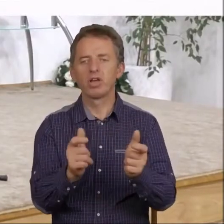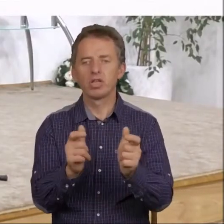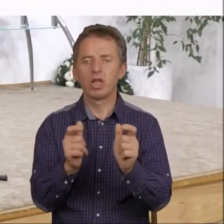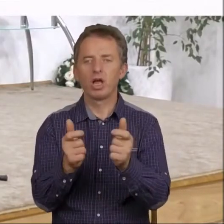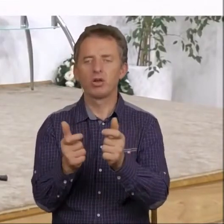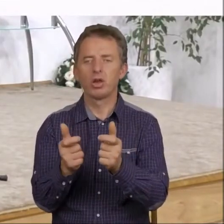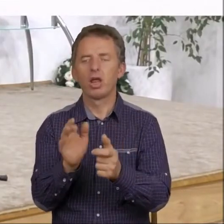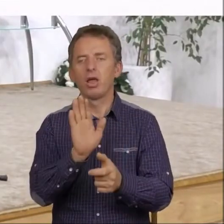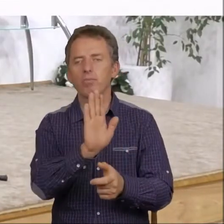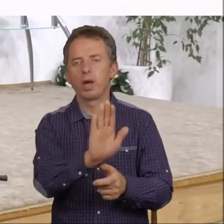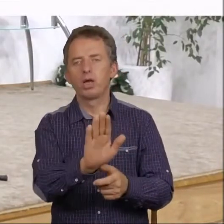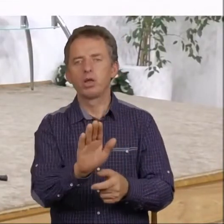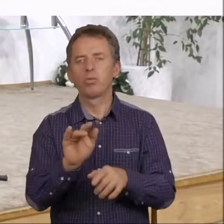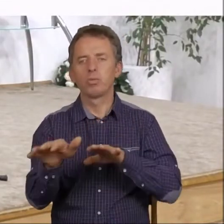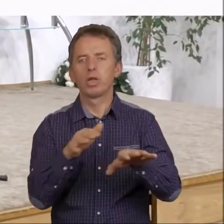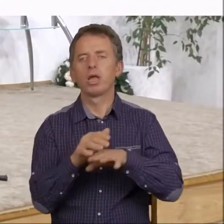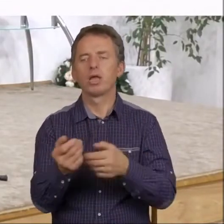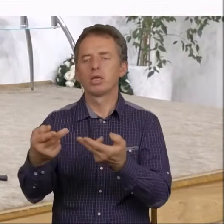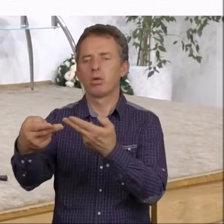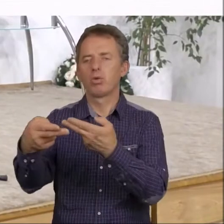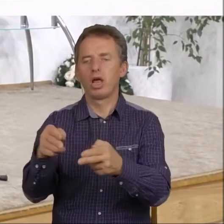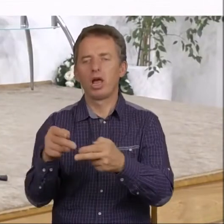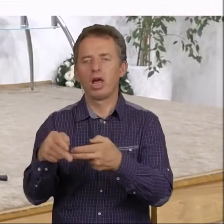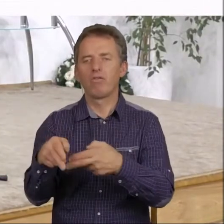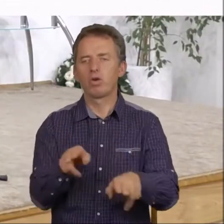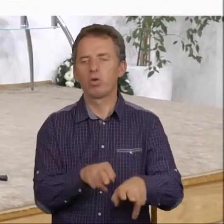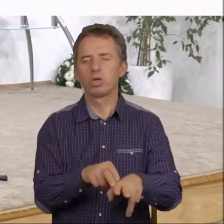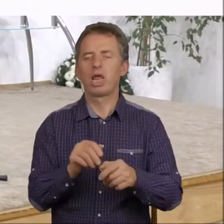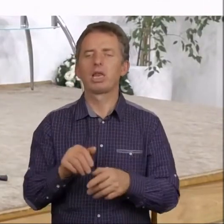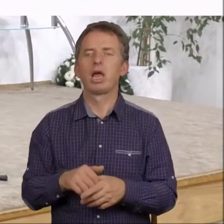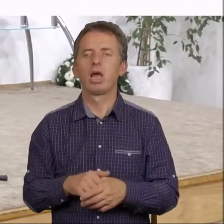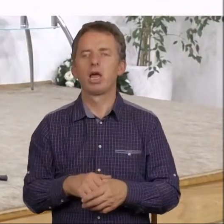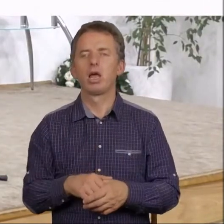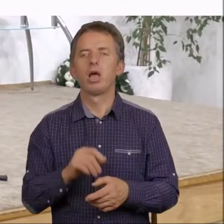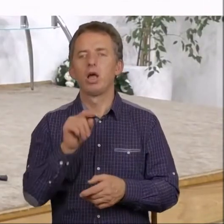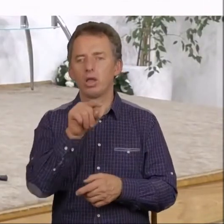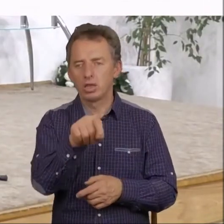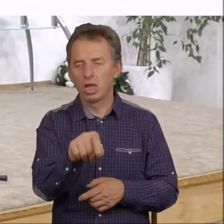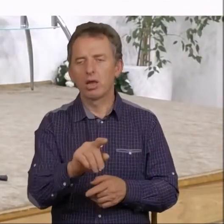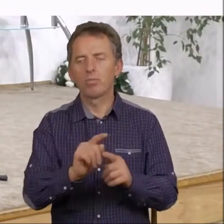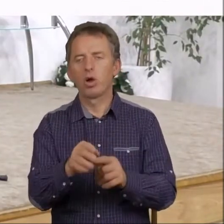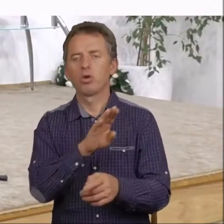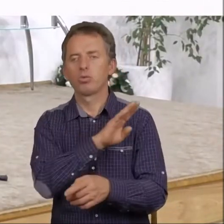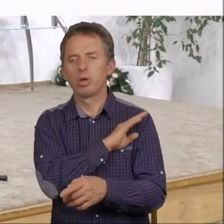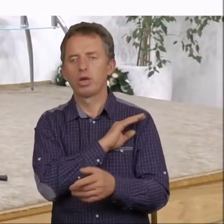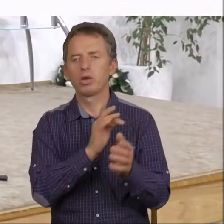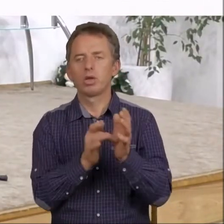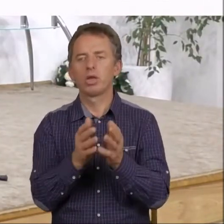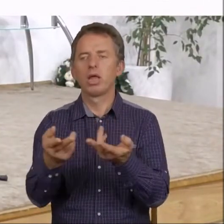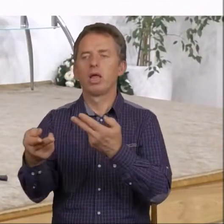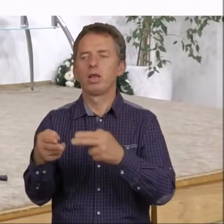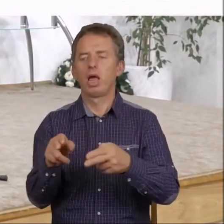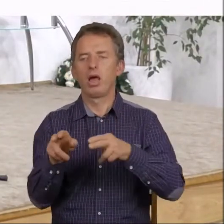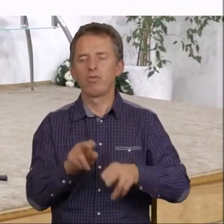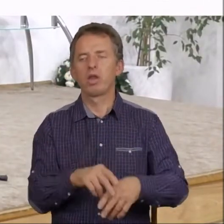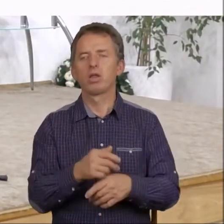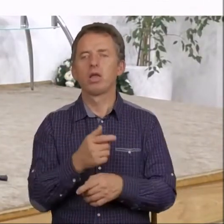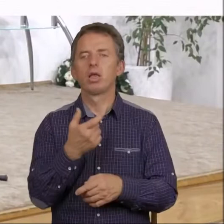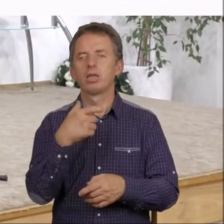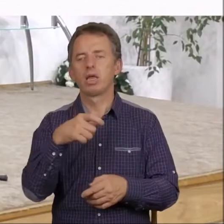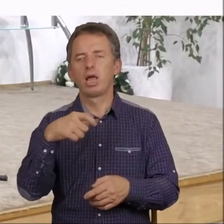mają miejsce nawrócenia, prawda? I tuż po śmierci Chrystusa nawraca się setnik,